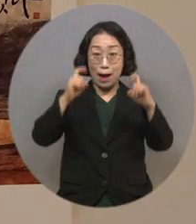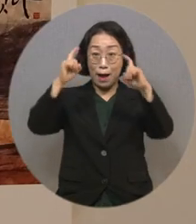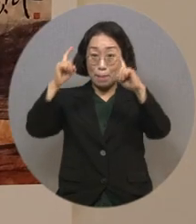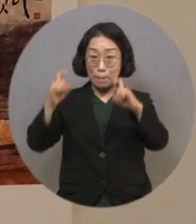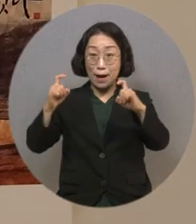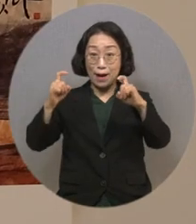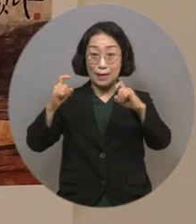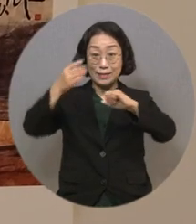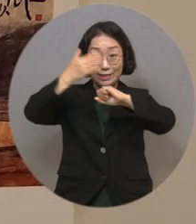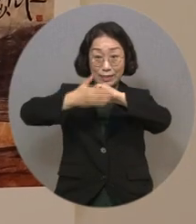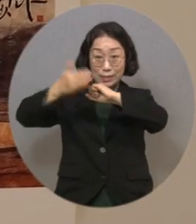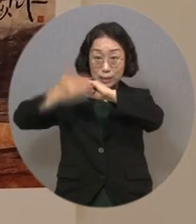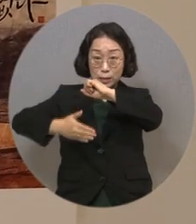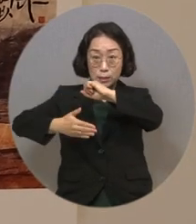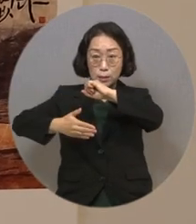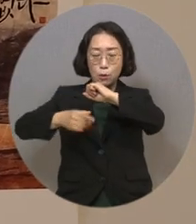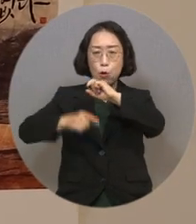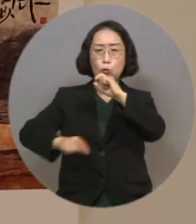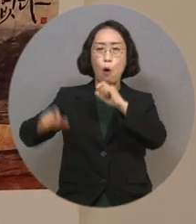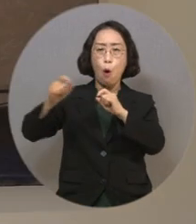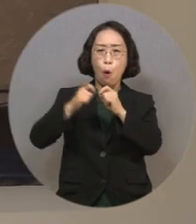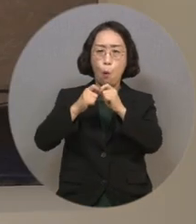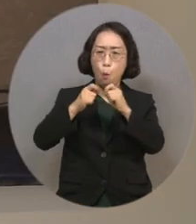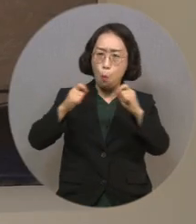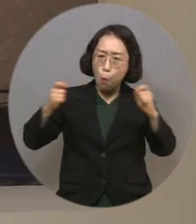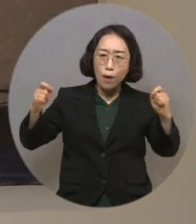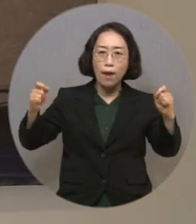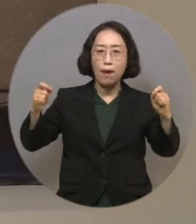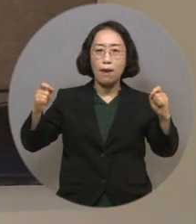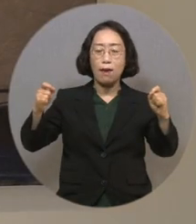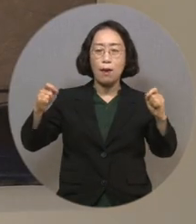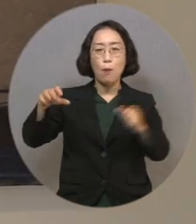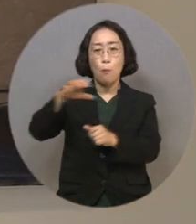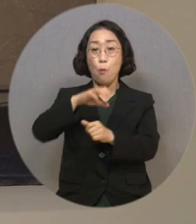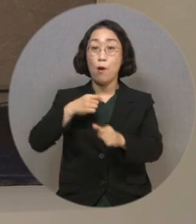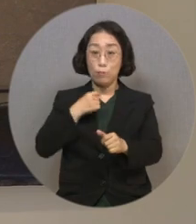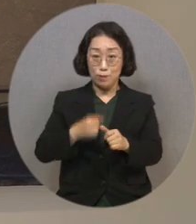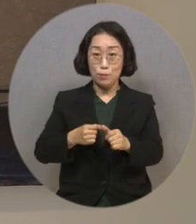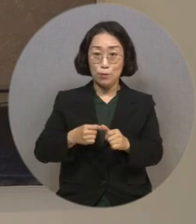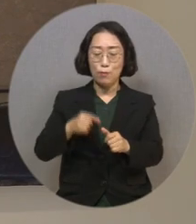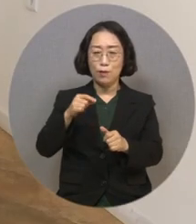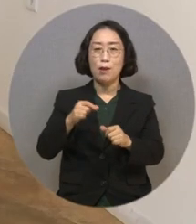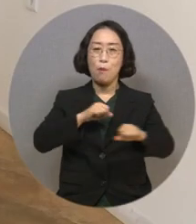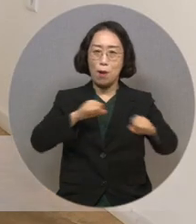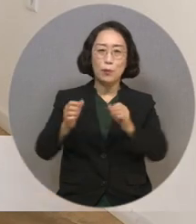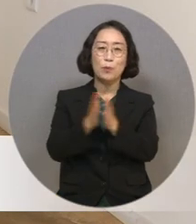순간이 아닌 것으로 만들고 싶은 마음에 이번 작업을 시작했습니다.